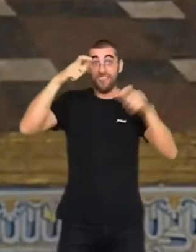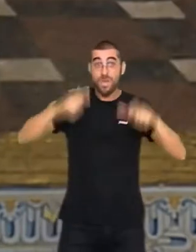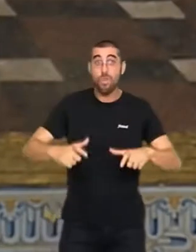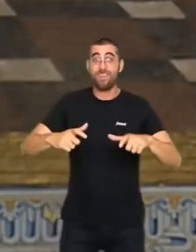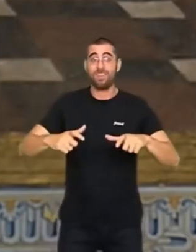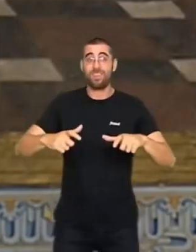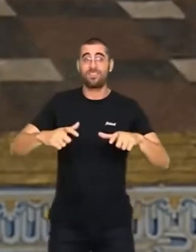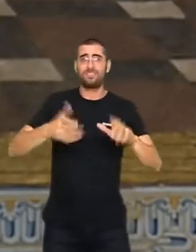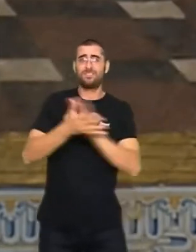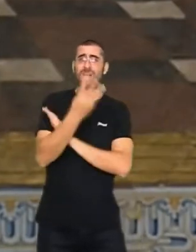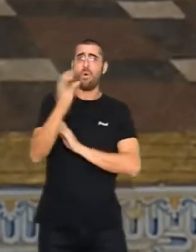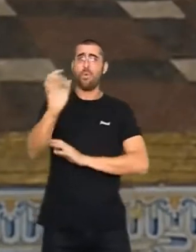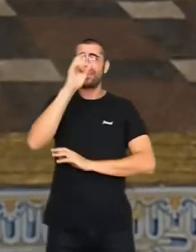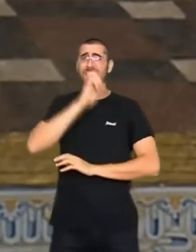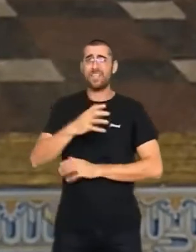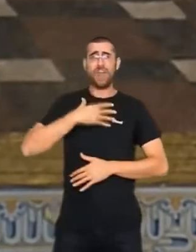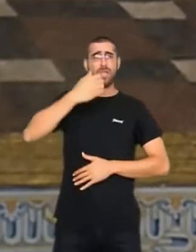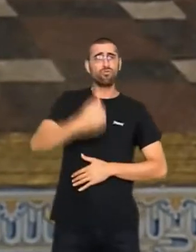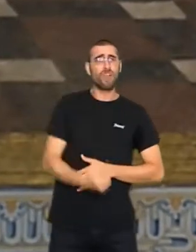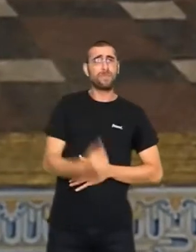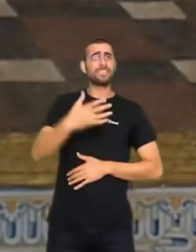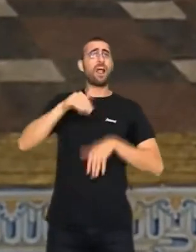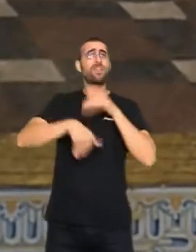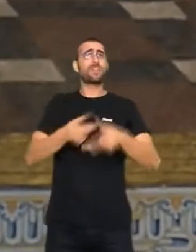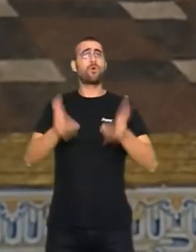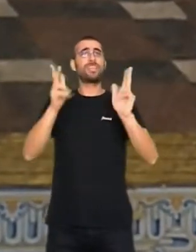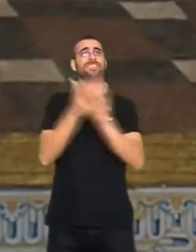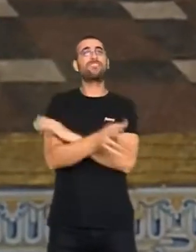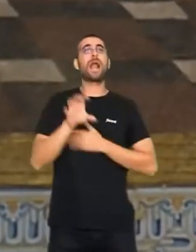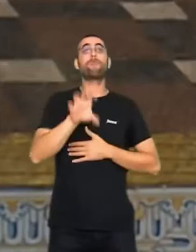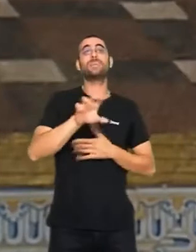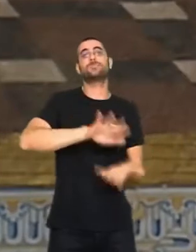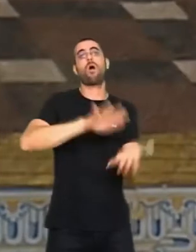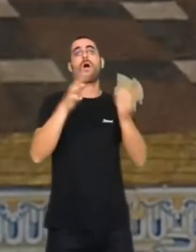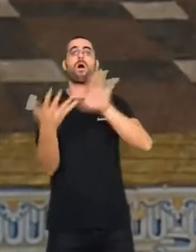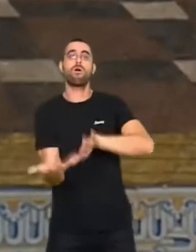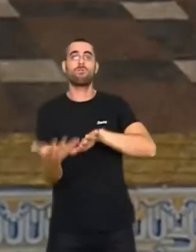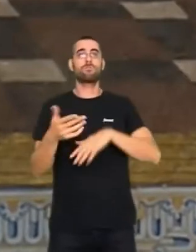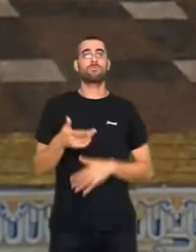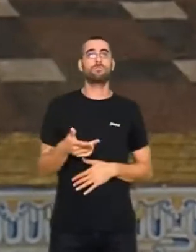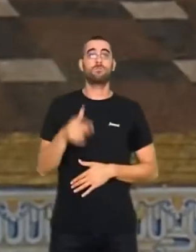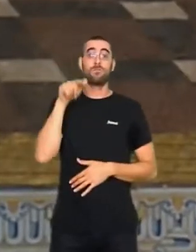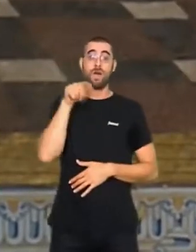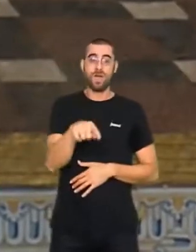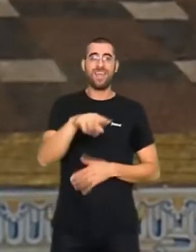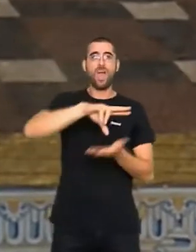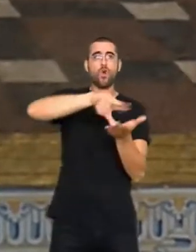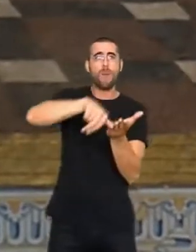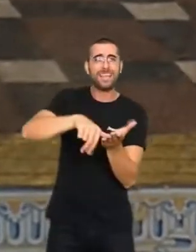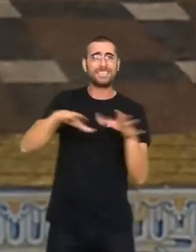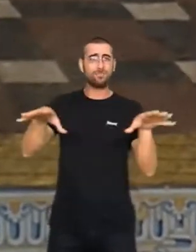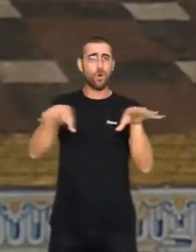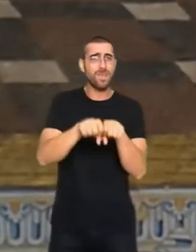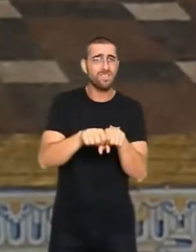que al llarg de 40 anys d'Ajuntaments Democràtics han transformat el país. Elles, des de les comarques, des de les